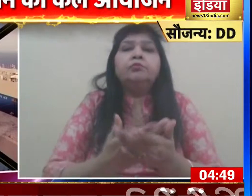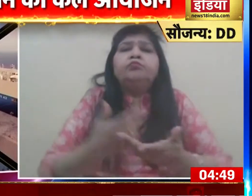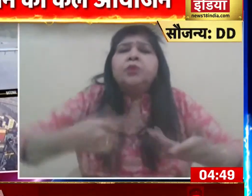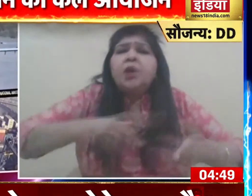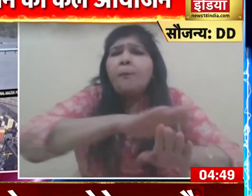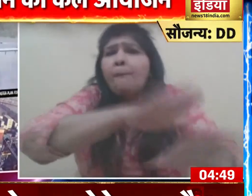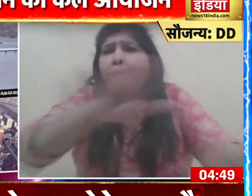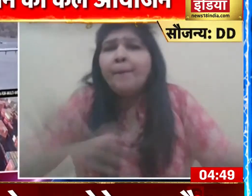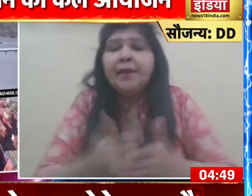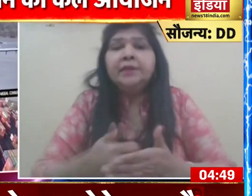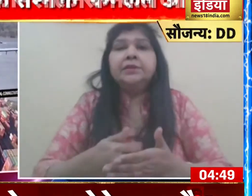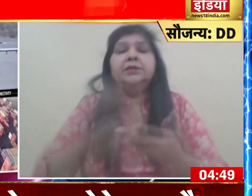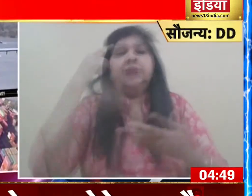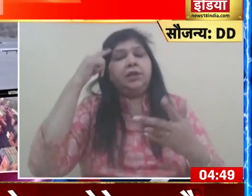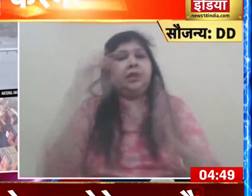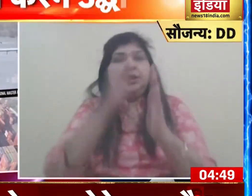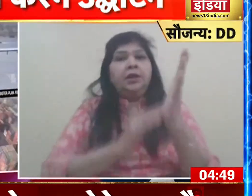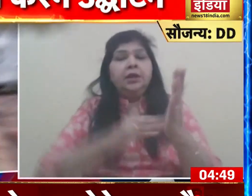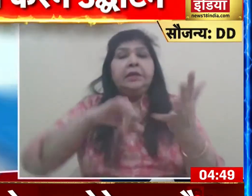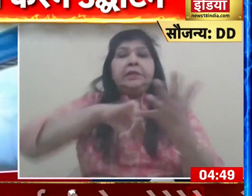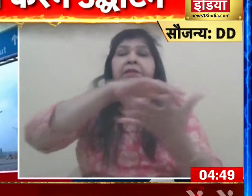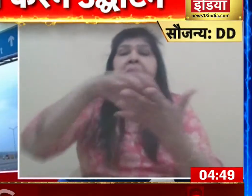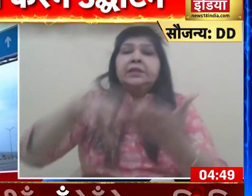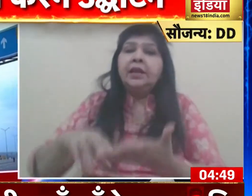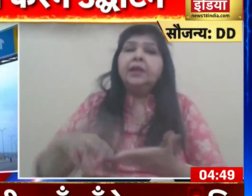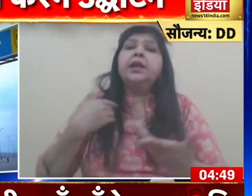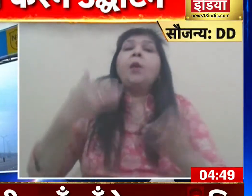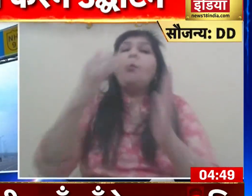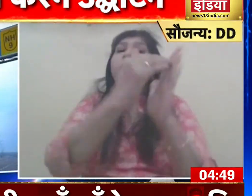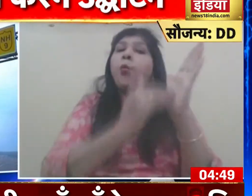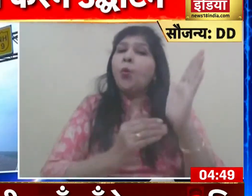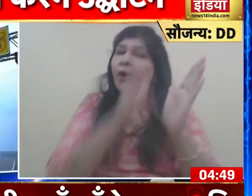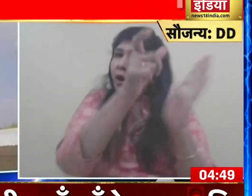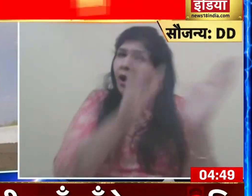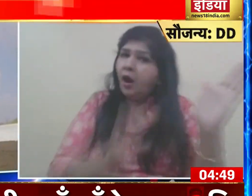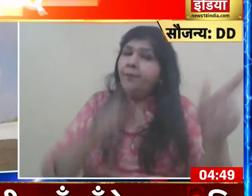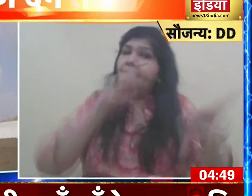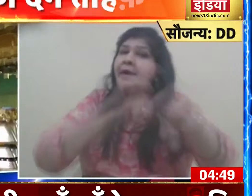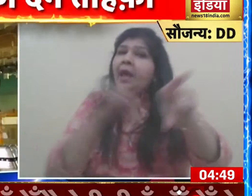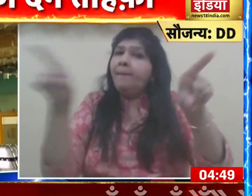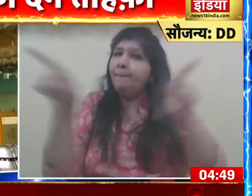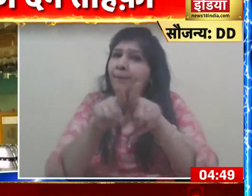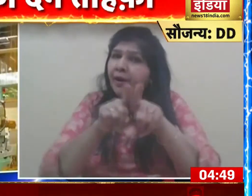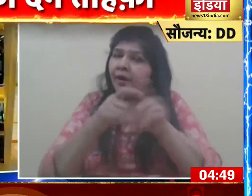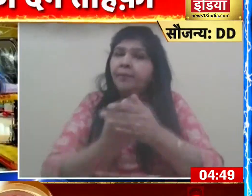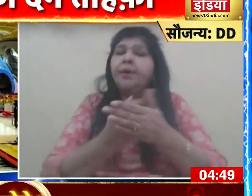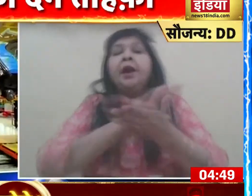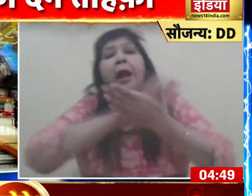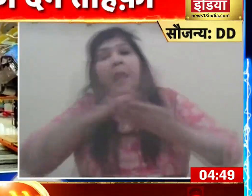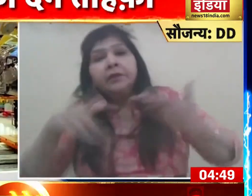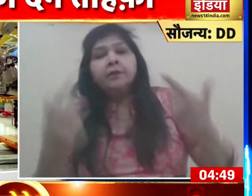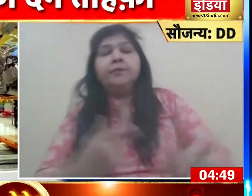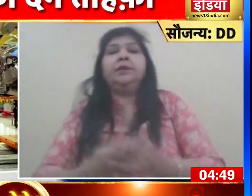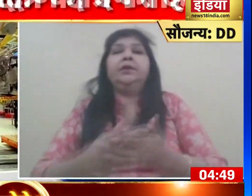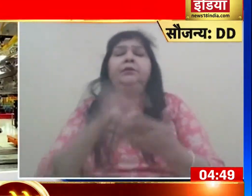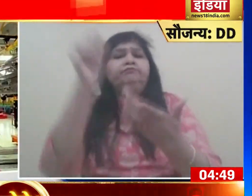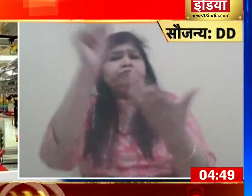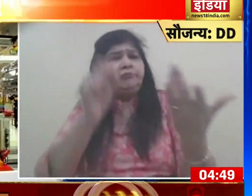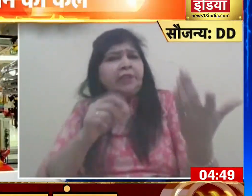सरकारों के मंत्रालियों की पर्योजनाओं को समय बद्ध तरीके से पूरा करने का खाका तैयार करना है